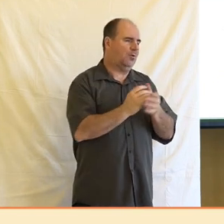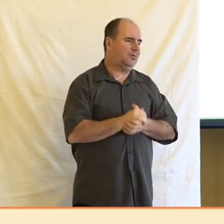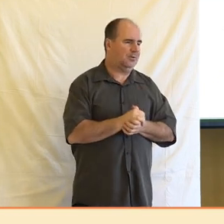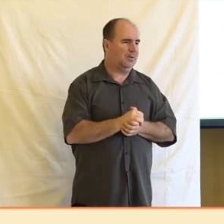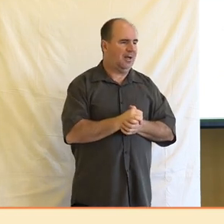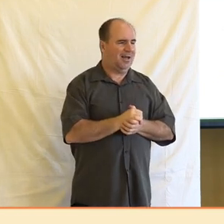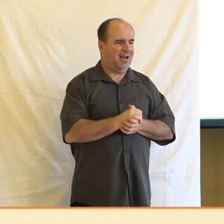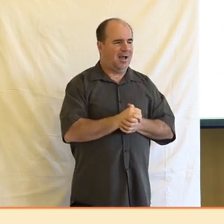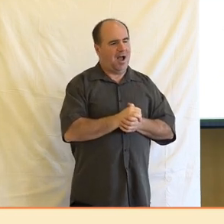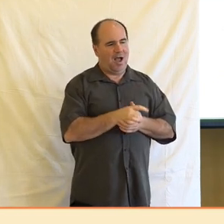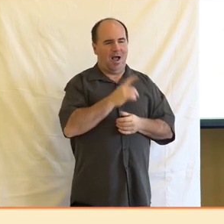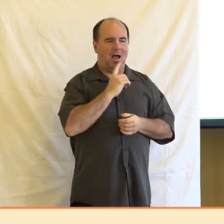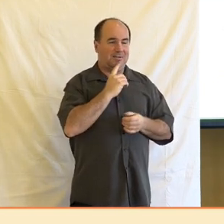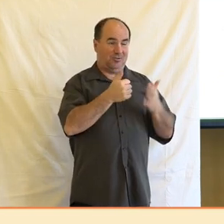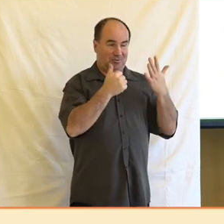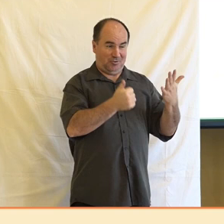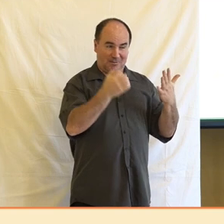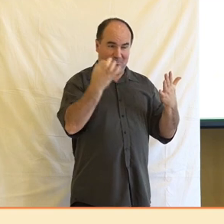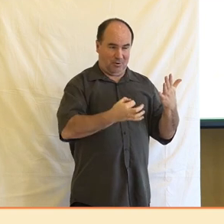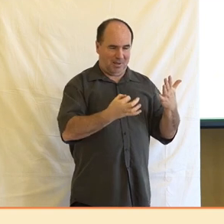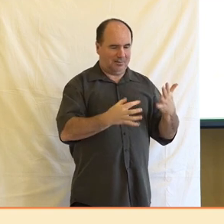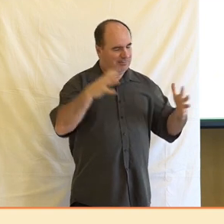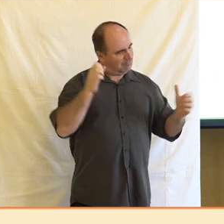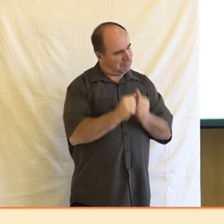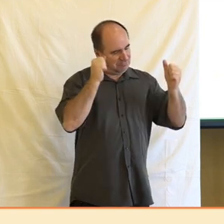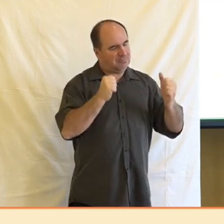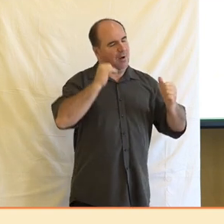pouze 6% o tom bylo jasně přesvědčeno.